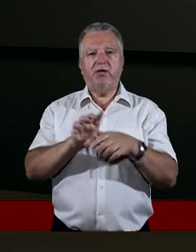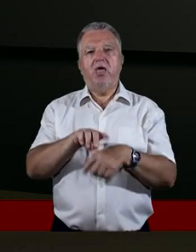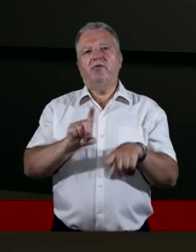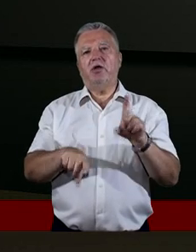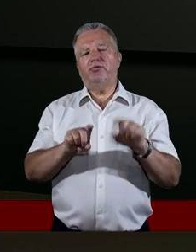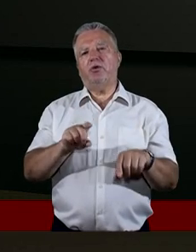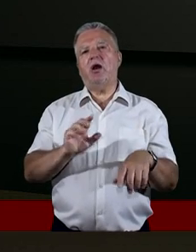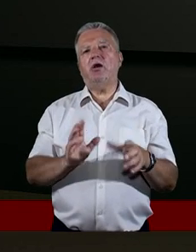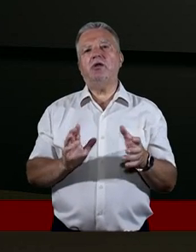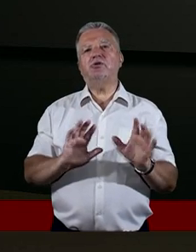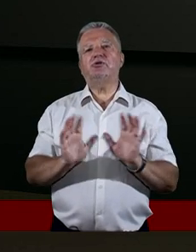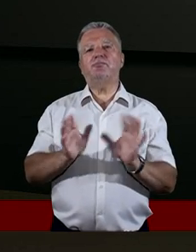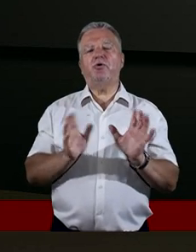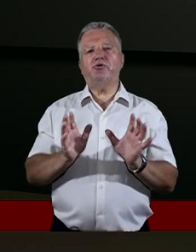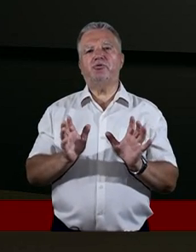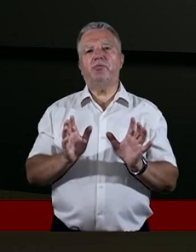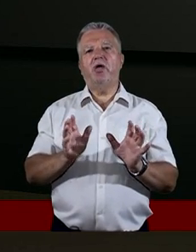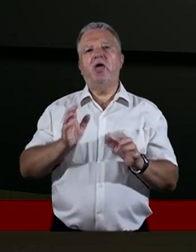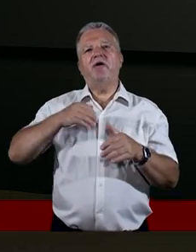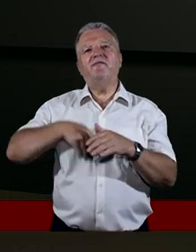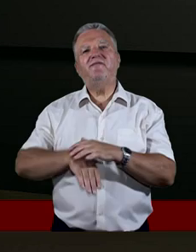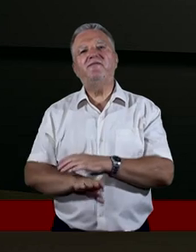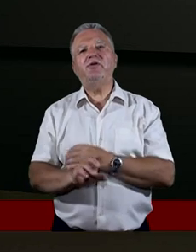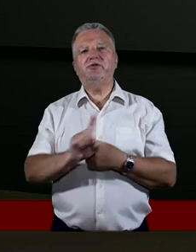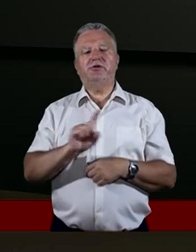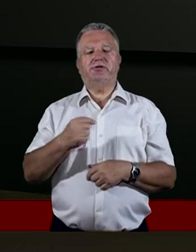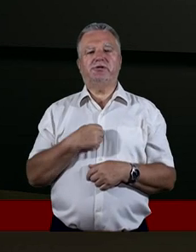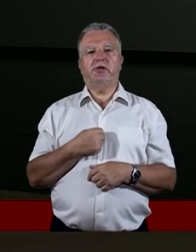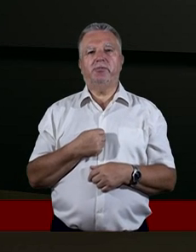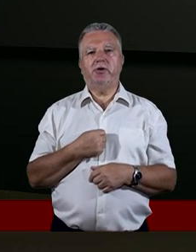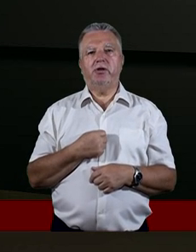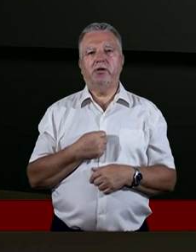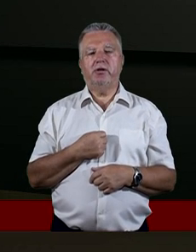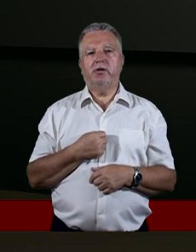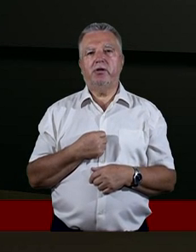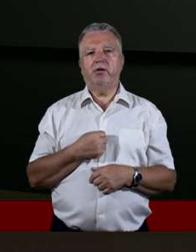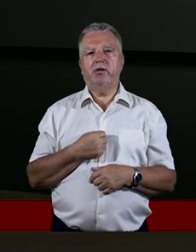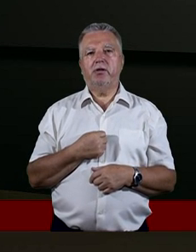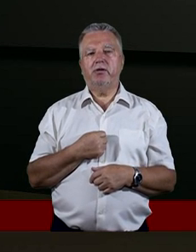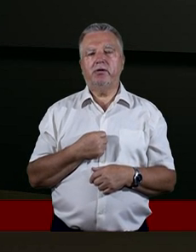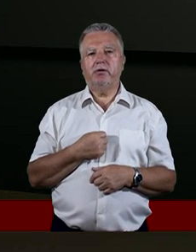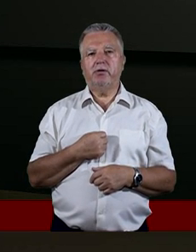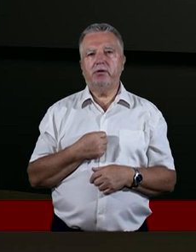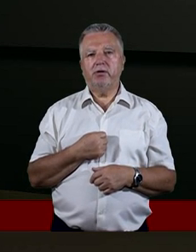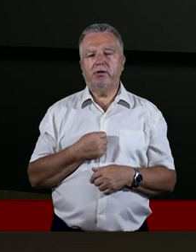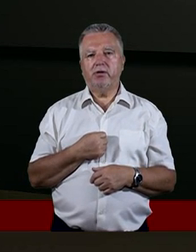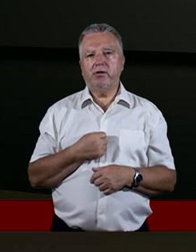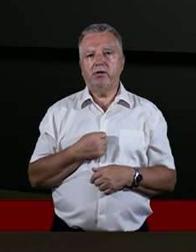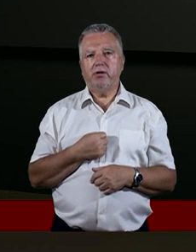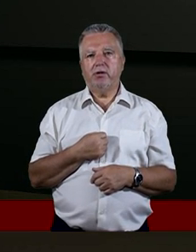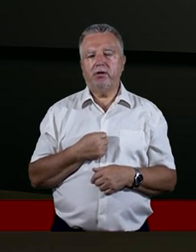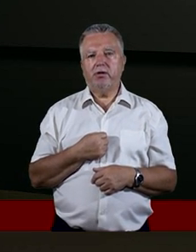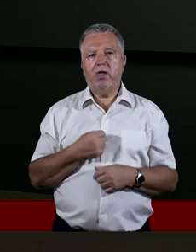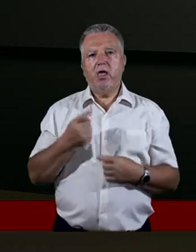sposób wychodzi ze mnie. Piotra poznano po sposobie, jaki mówił. To wychodziło z niego, płynęło.